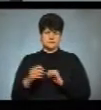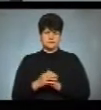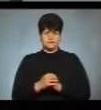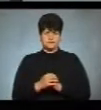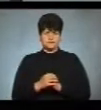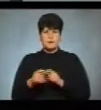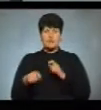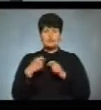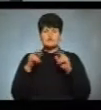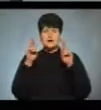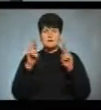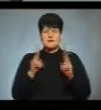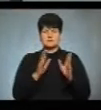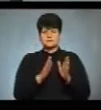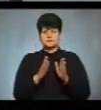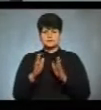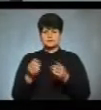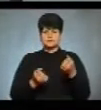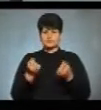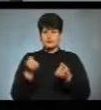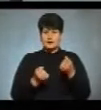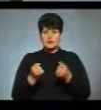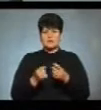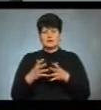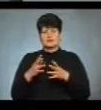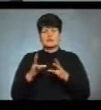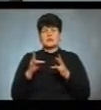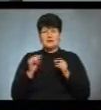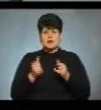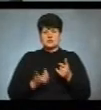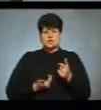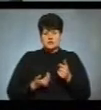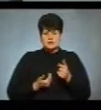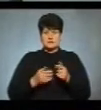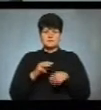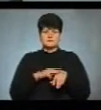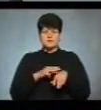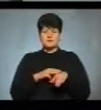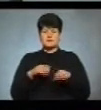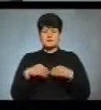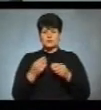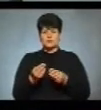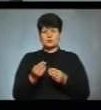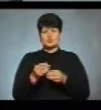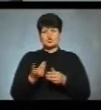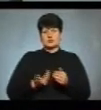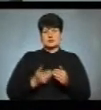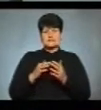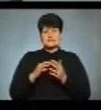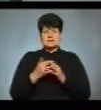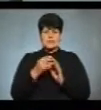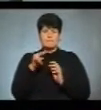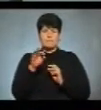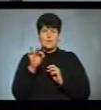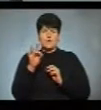Порушення правил безпеки дорожнього руху і посягання на життя працівника правоохоронного органу інкримінують поліцейський жителю села Порошова,